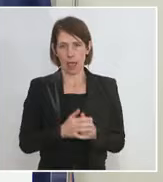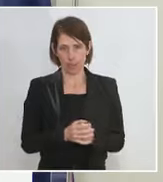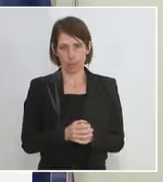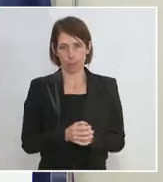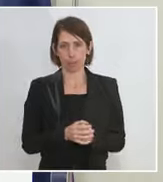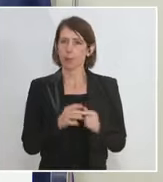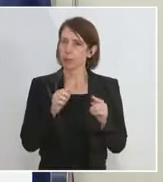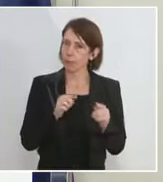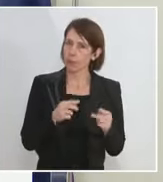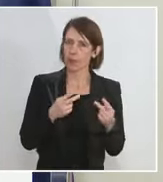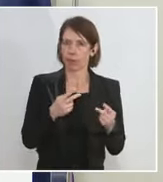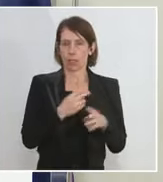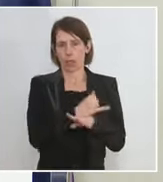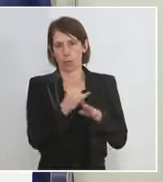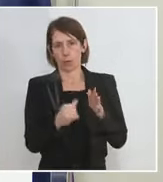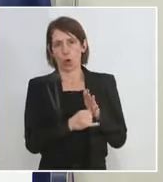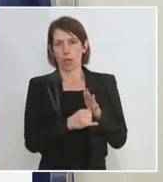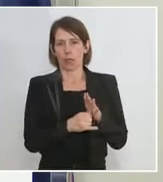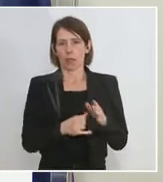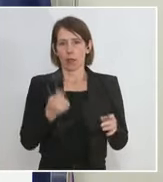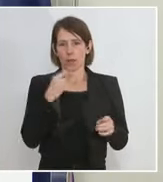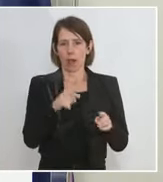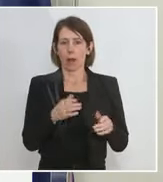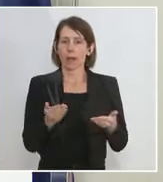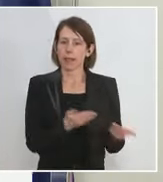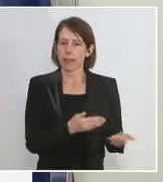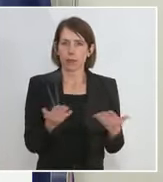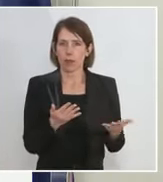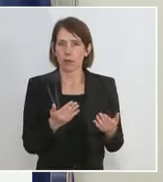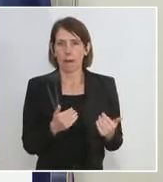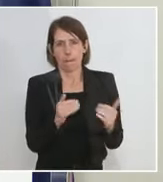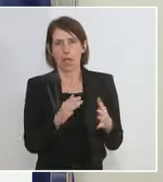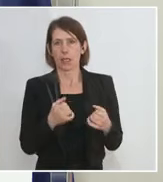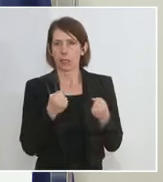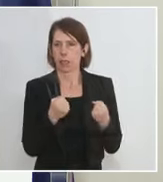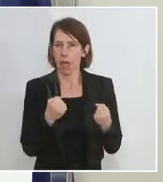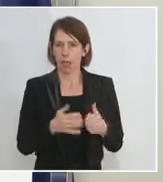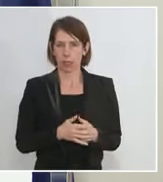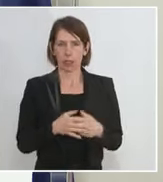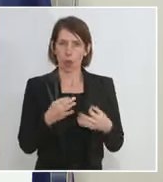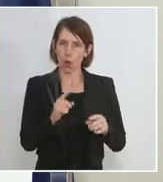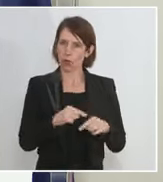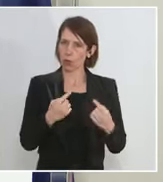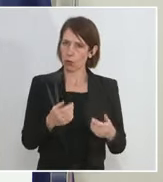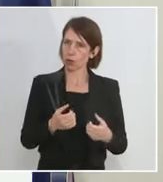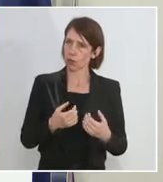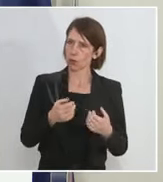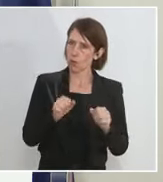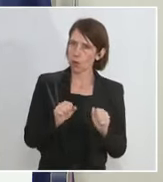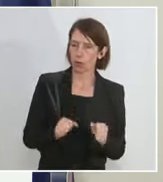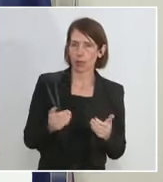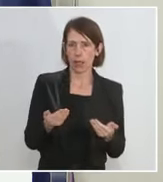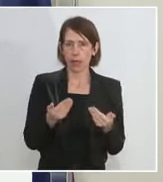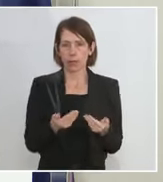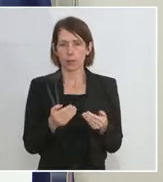wichtiges Projekt, weil es uns allen mehr Sicherheit gibt und auch die Möglichkeit für uns hat, möglichst gut durch